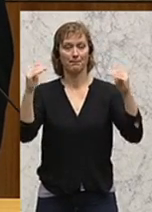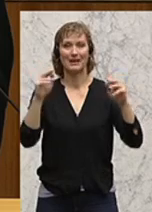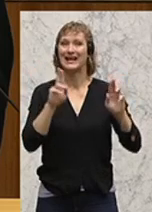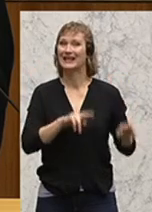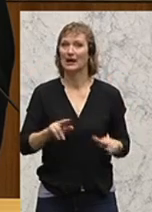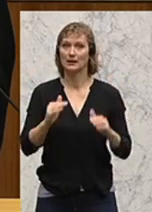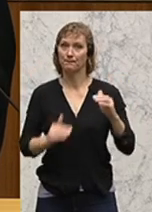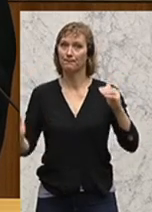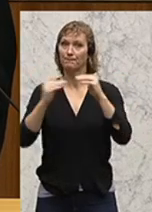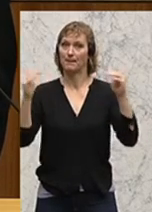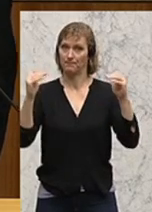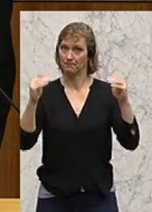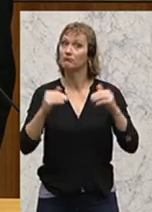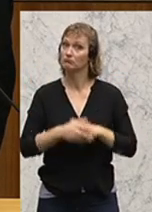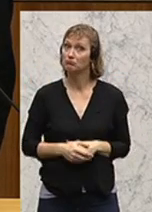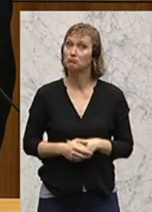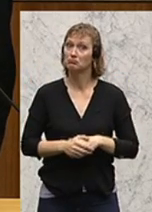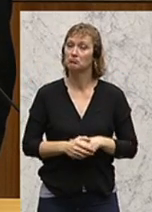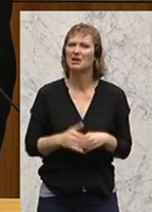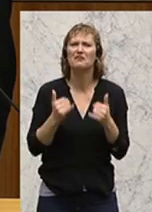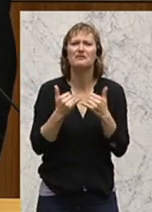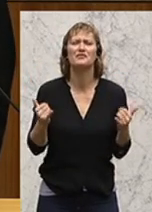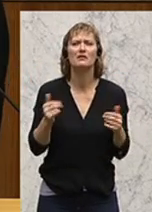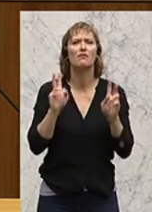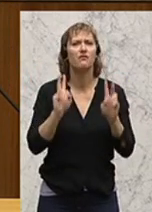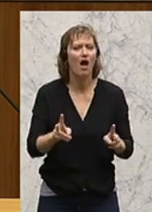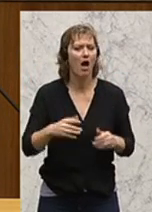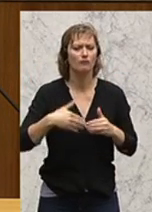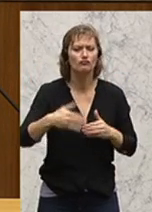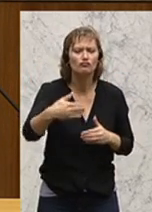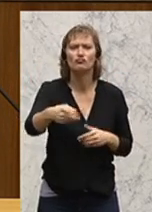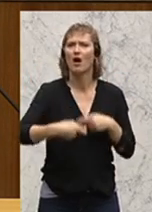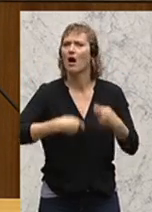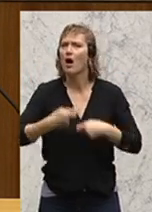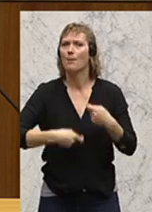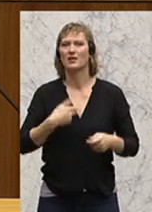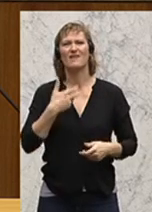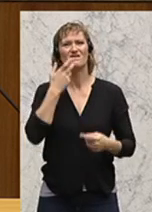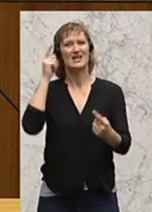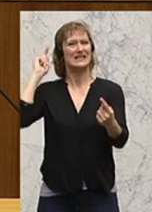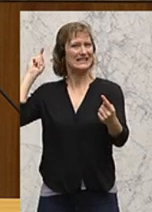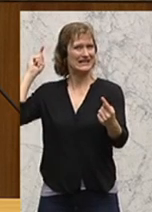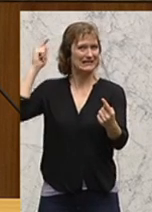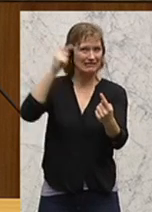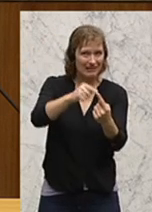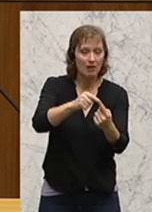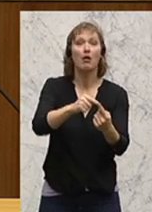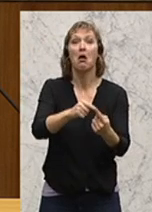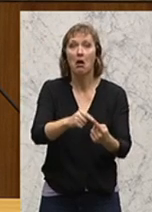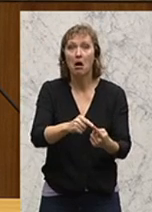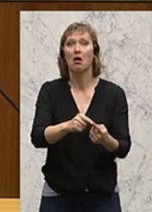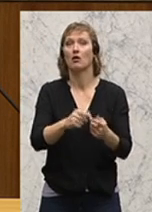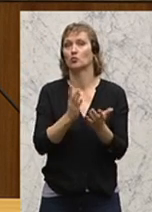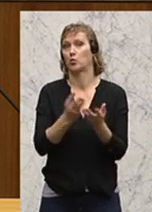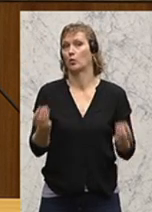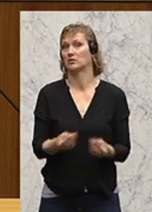Gerichtsbarkeit. Und wie es wirklich dann so weit war, dass wir gesagt haben, das wollen wir, dann sind wir eigentlich